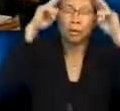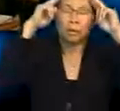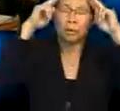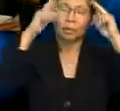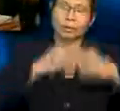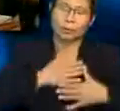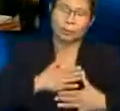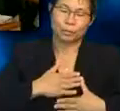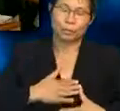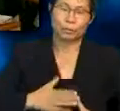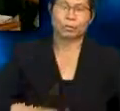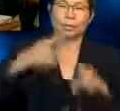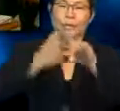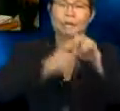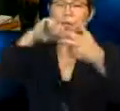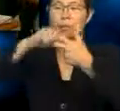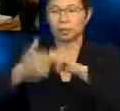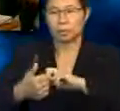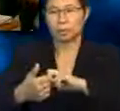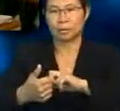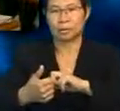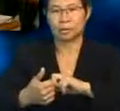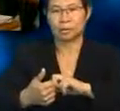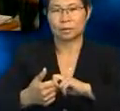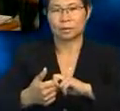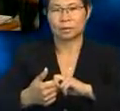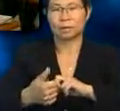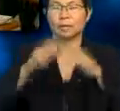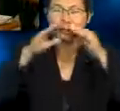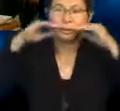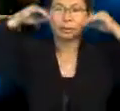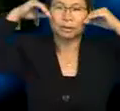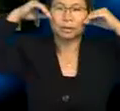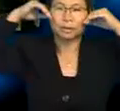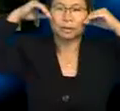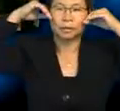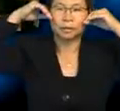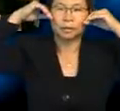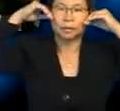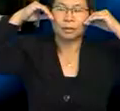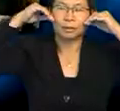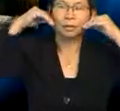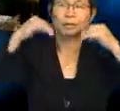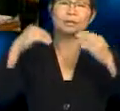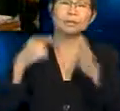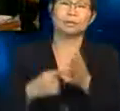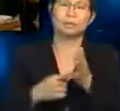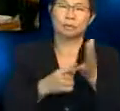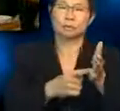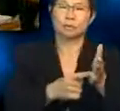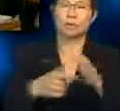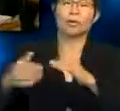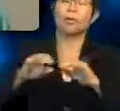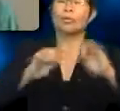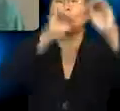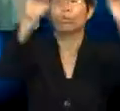daripada permasalahan. Menceriakan mengunjuk yang tiba. Oh, pantai yang